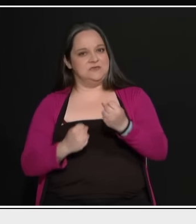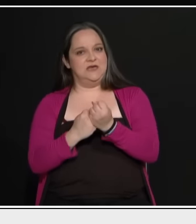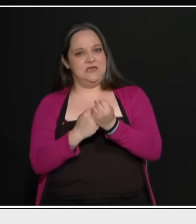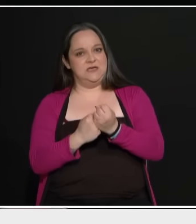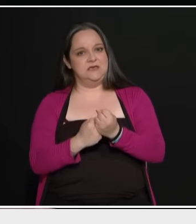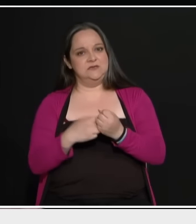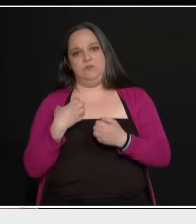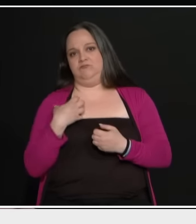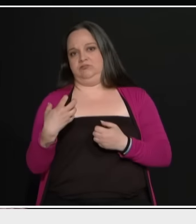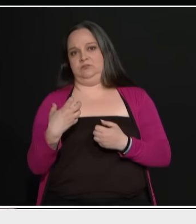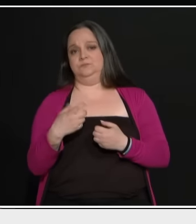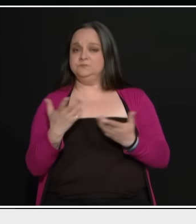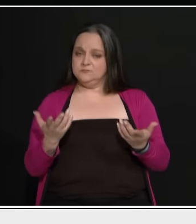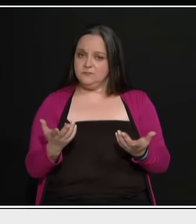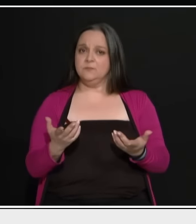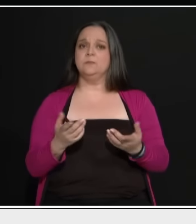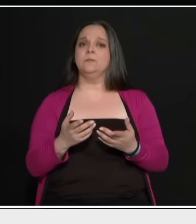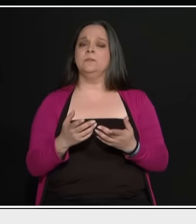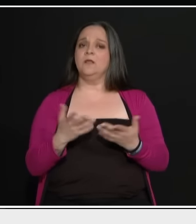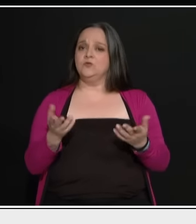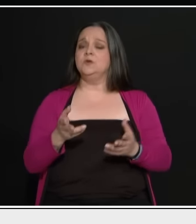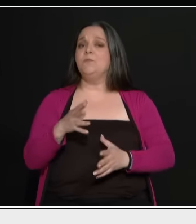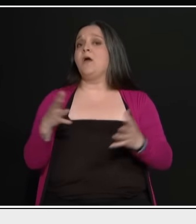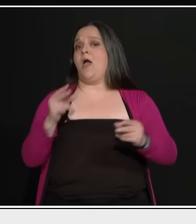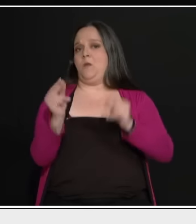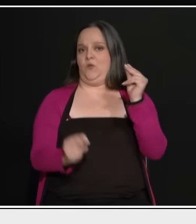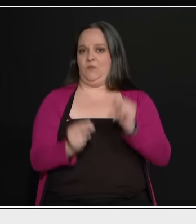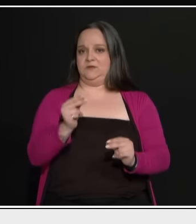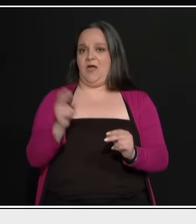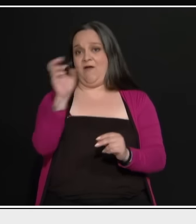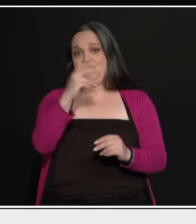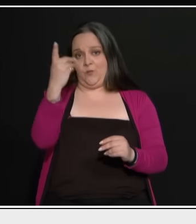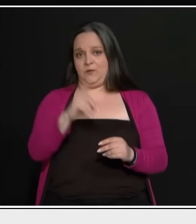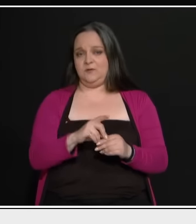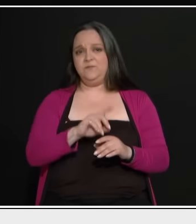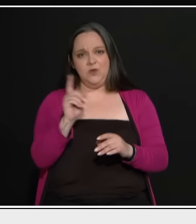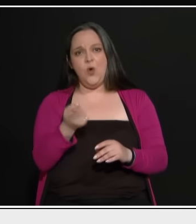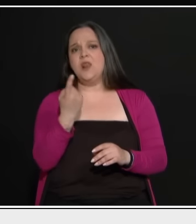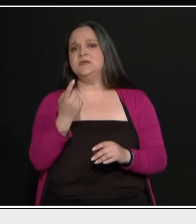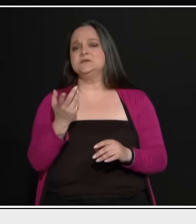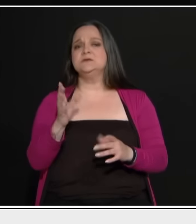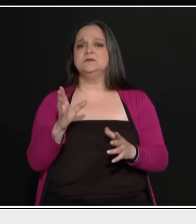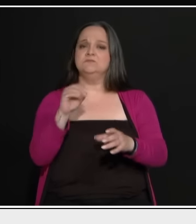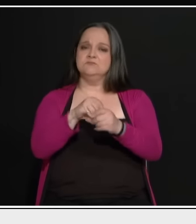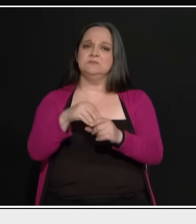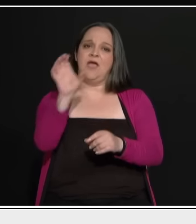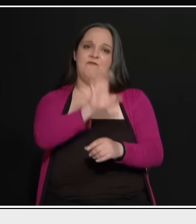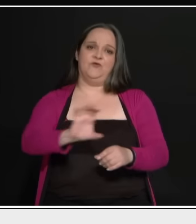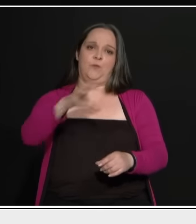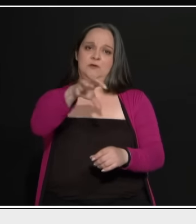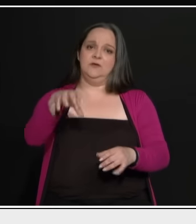μεγάλα προβλήματα των δυτικών ευρωπαϊκών χωρώνων. Παντός όλες οι δυτικές κοινωνίες έχουν μεγάλους και